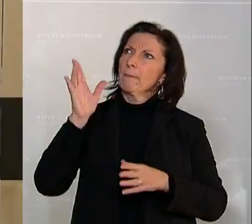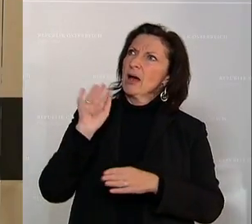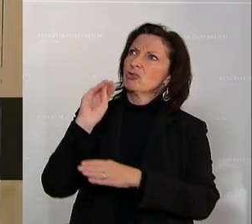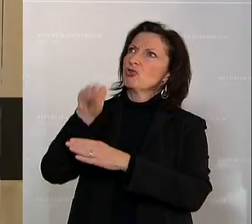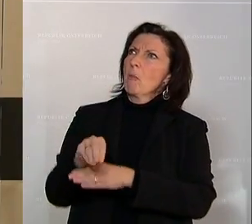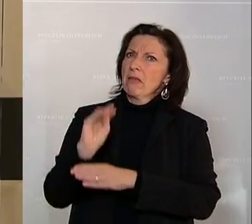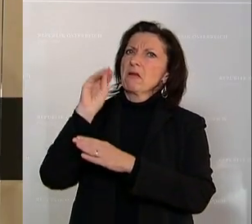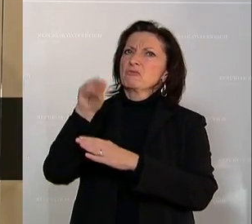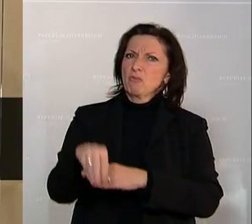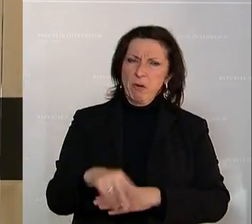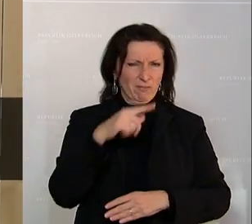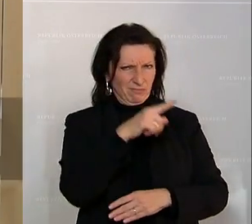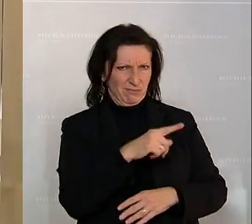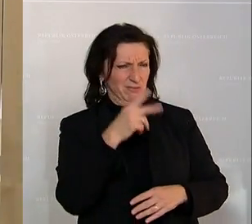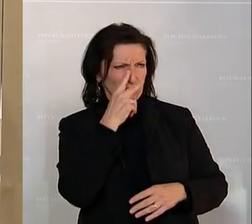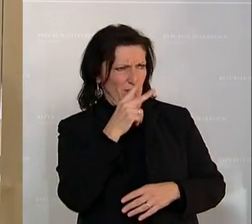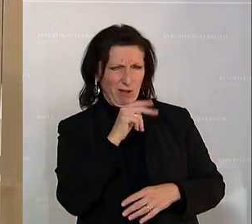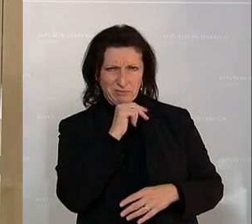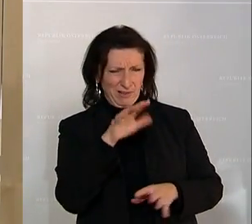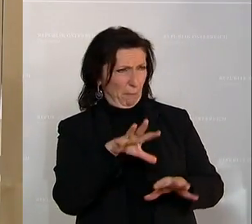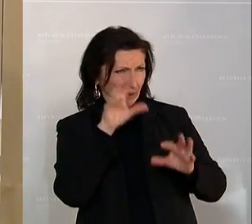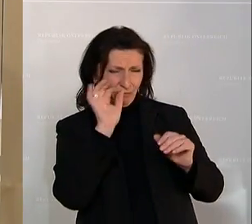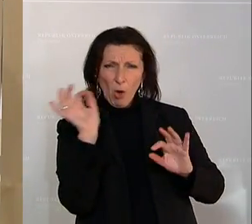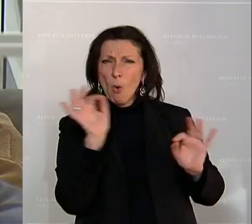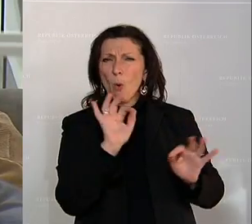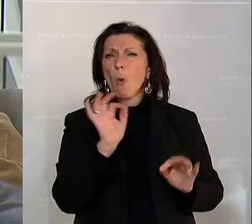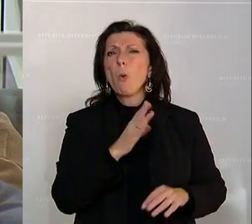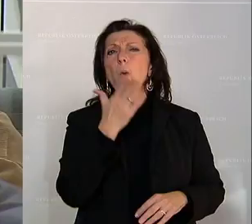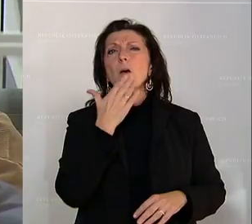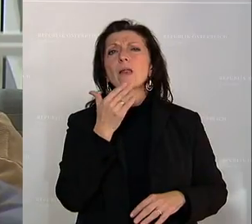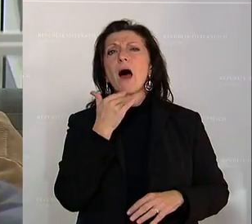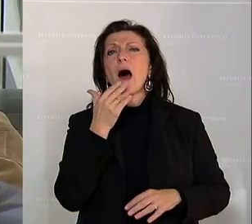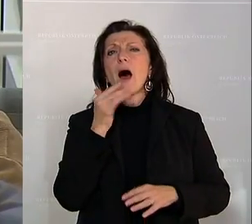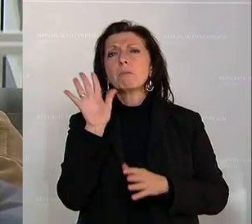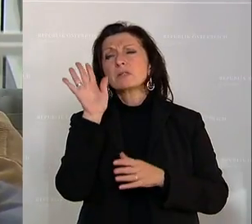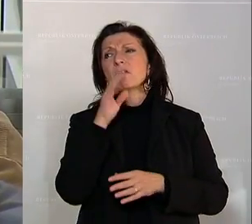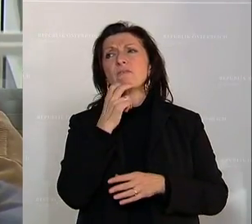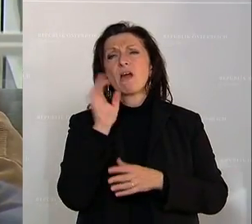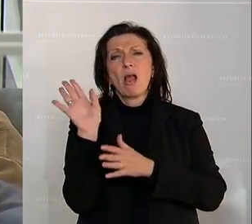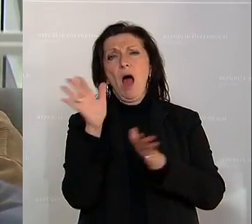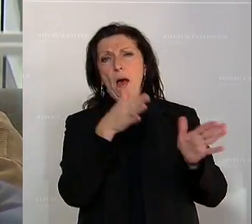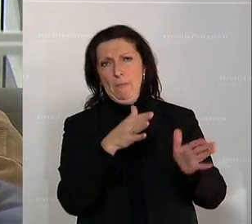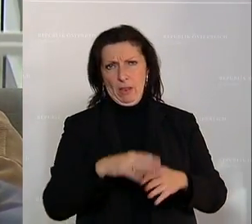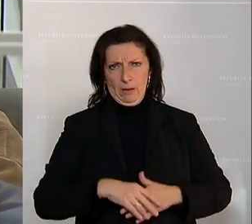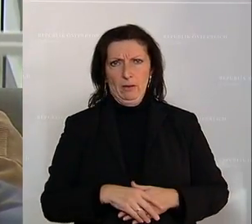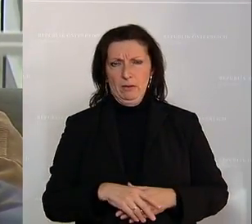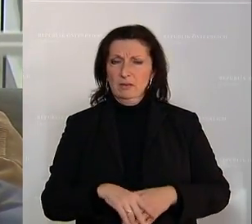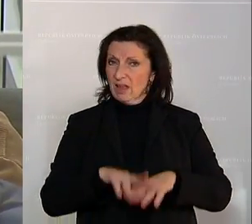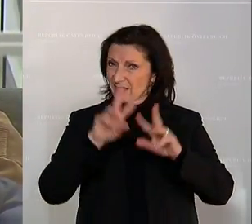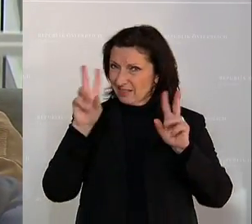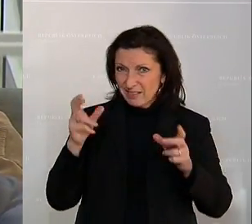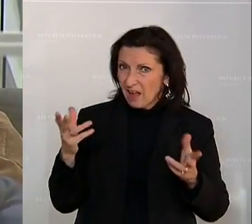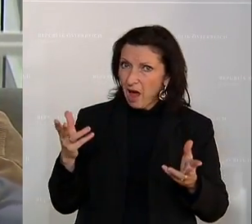verstanden oder will bewusst in eine andere Richtung blenden, um vom eigentlichen Thema abzulenken. Das Thema an sich wurde